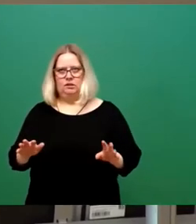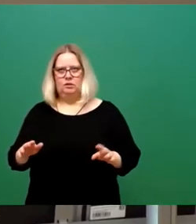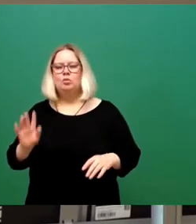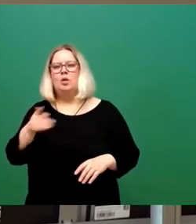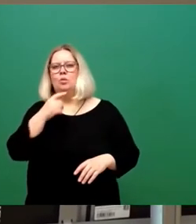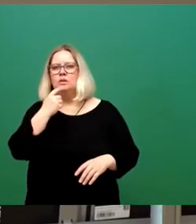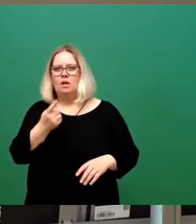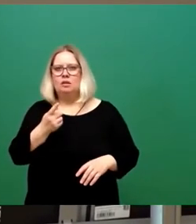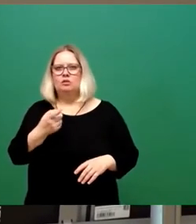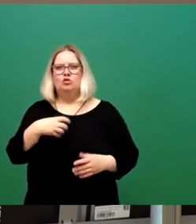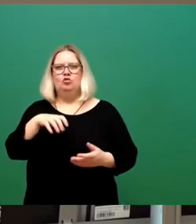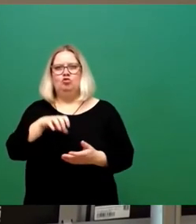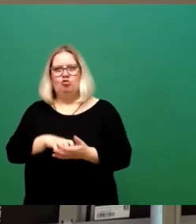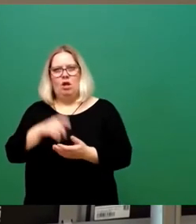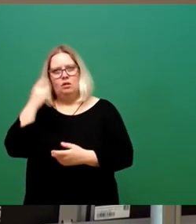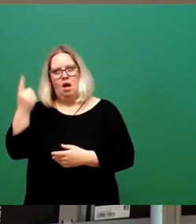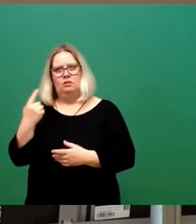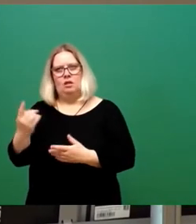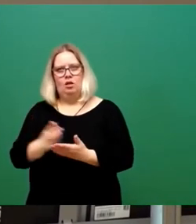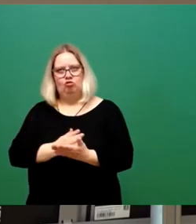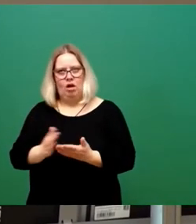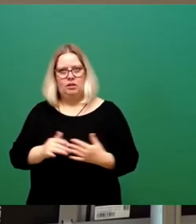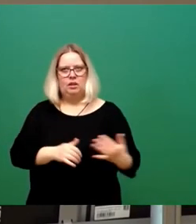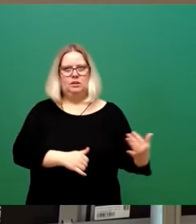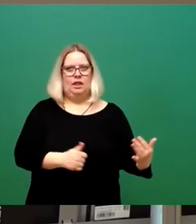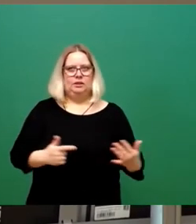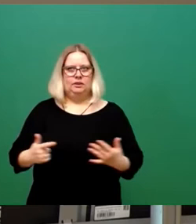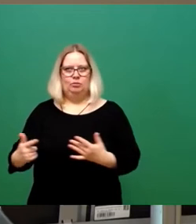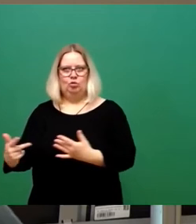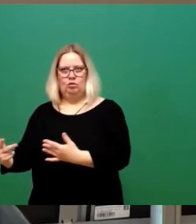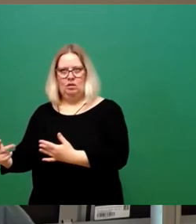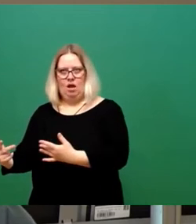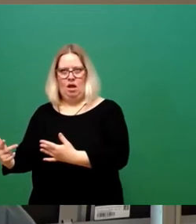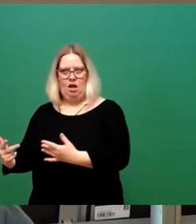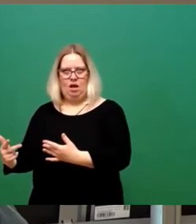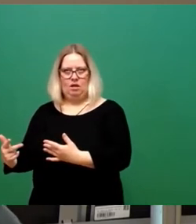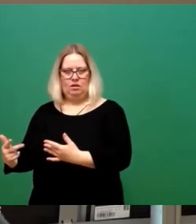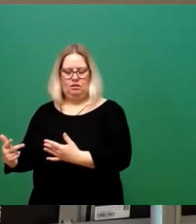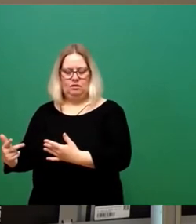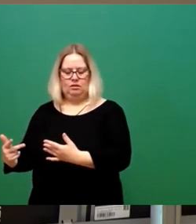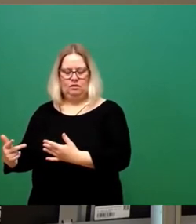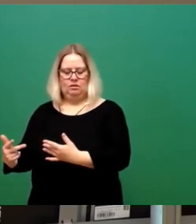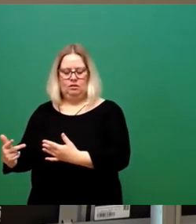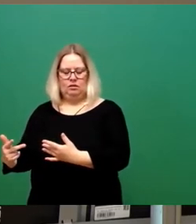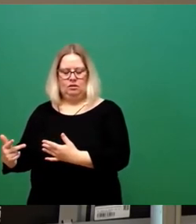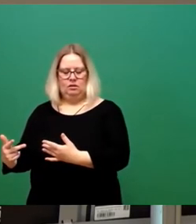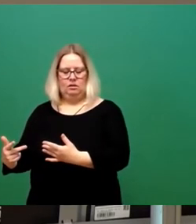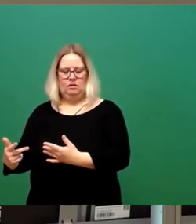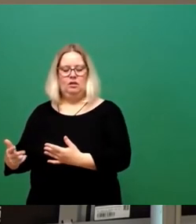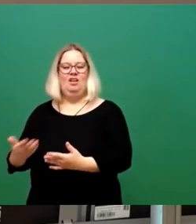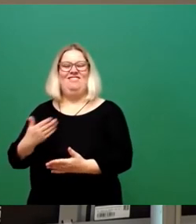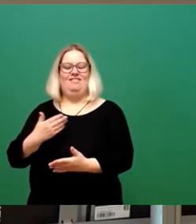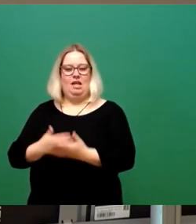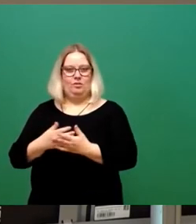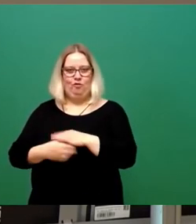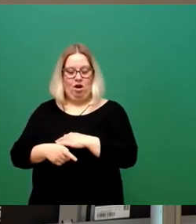er den Stadtrat jetzt entscheiden lassen will, ob sechs, sieben oder acht Bürgermeister. Hat deswegen auch vor einer Woche die